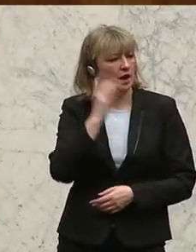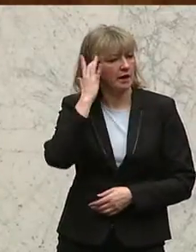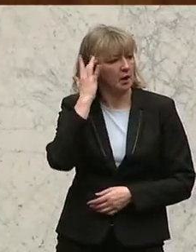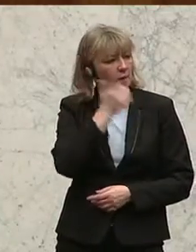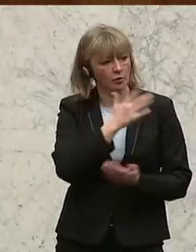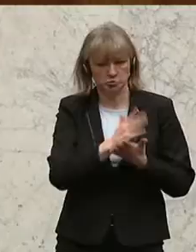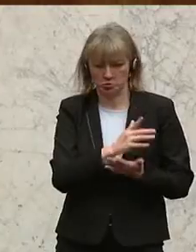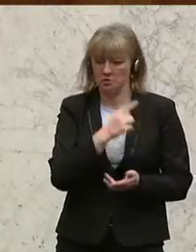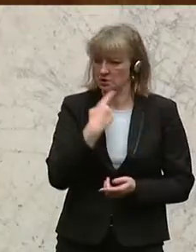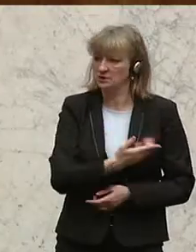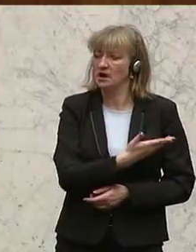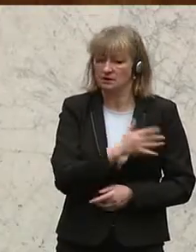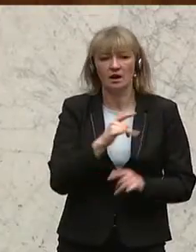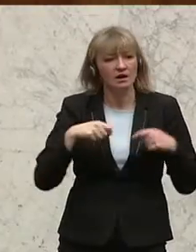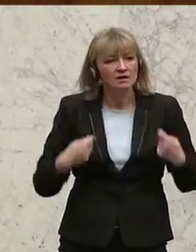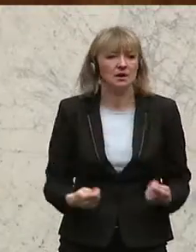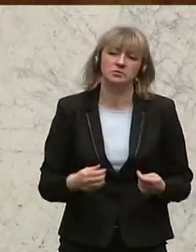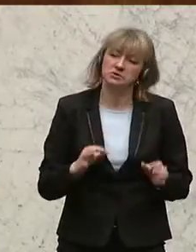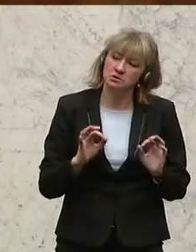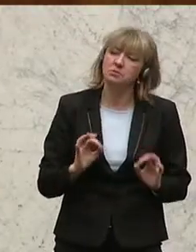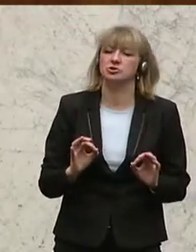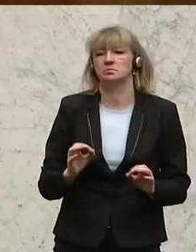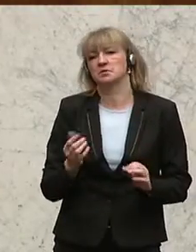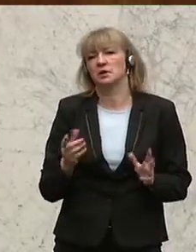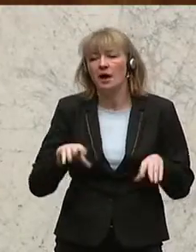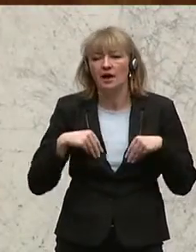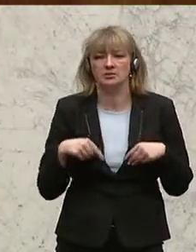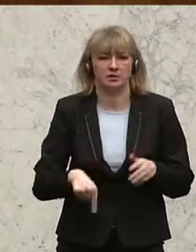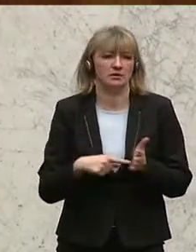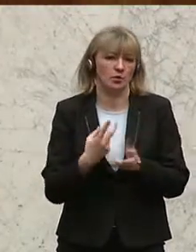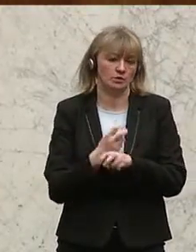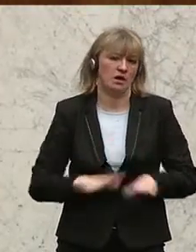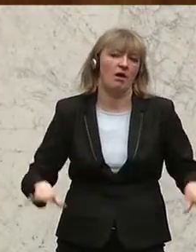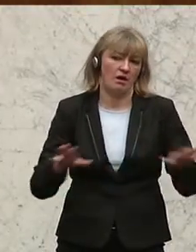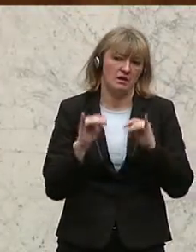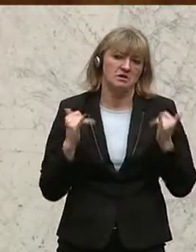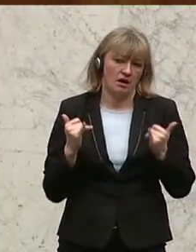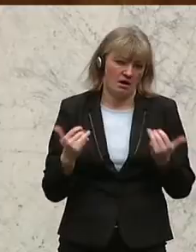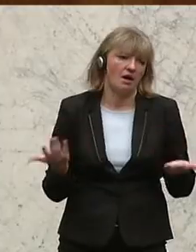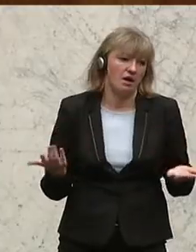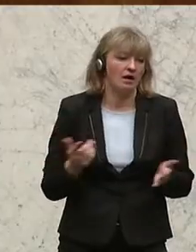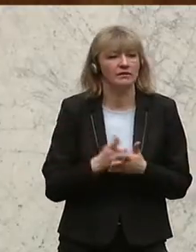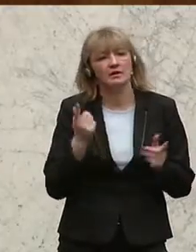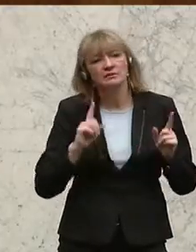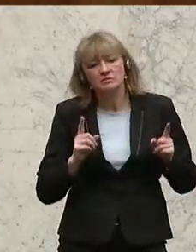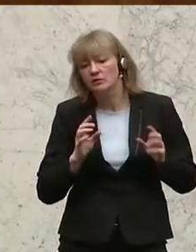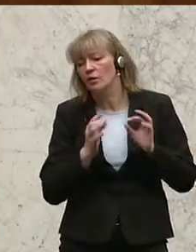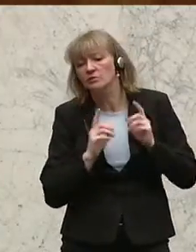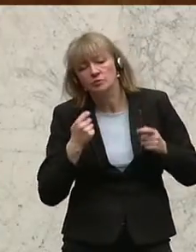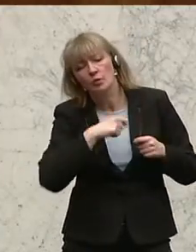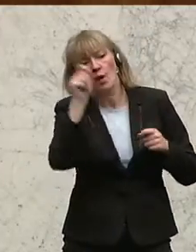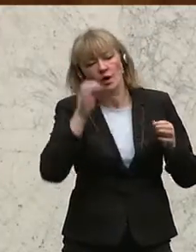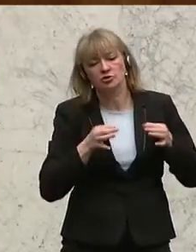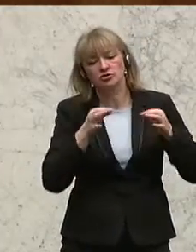auch schon gesagt. Es gibt eine gewisse Akzeptanz bei uns in Österreich mittlerweile, dass höherrangige Straßennetze